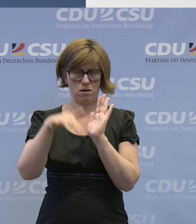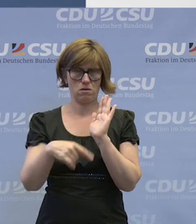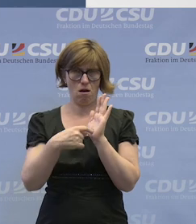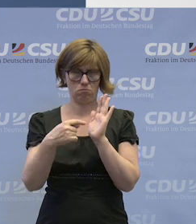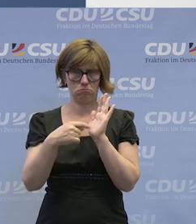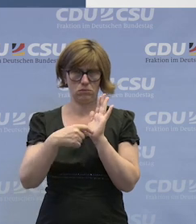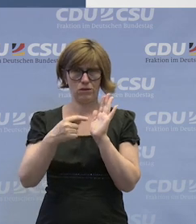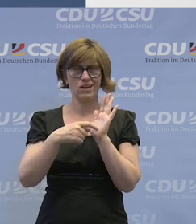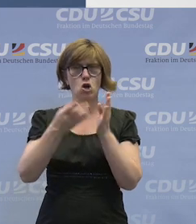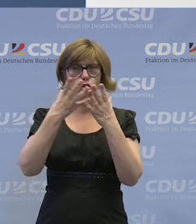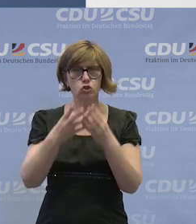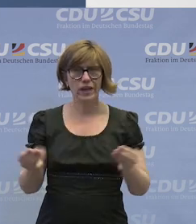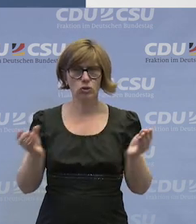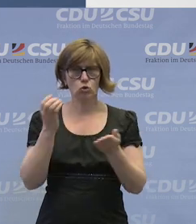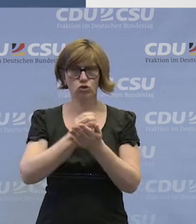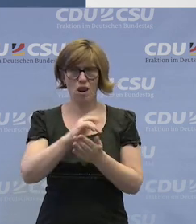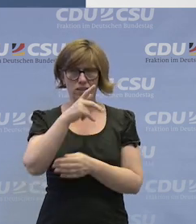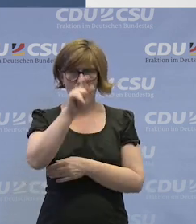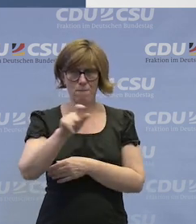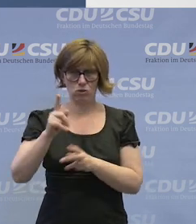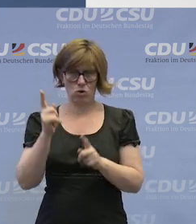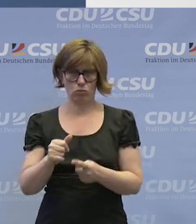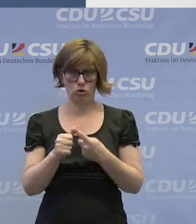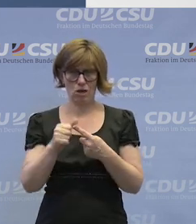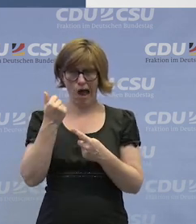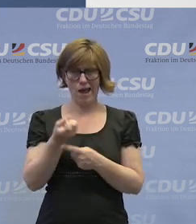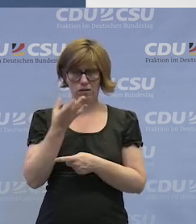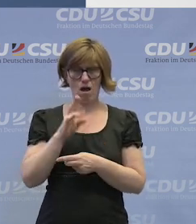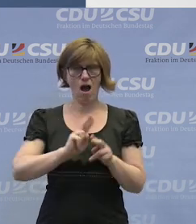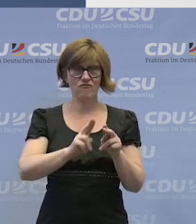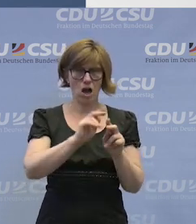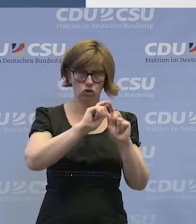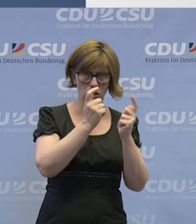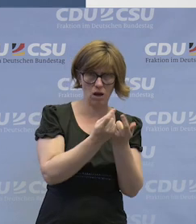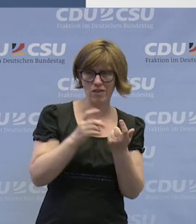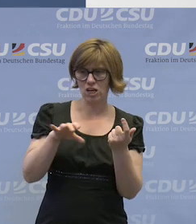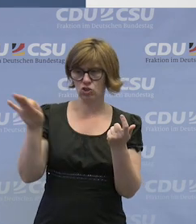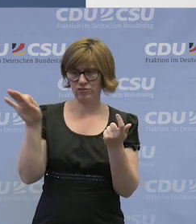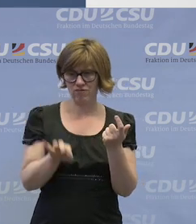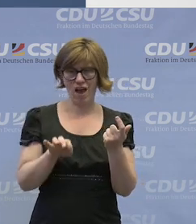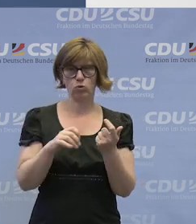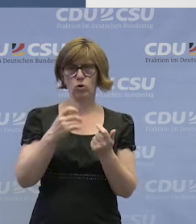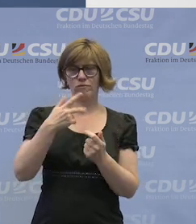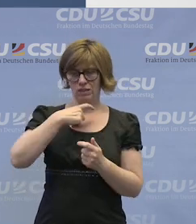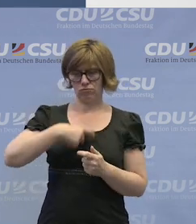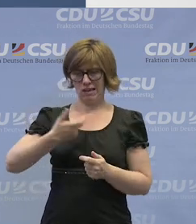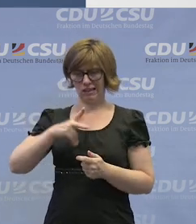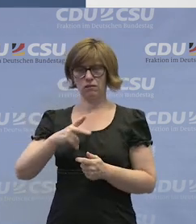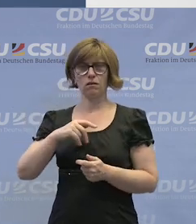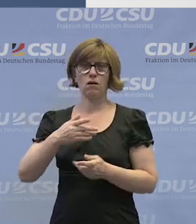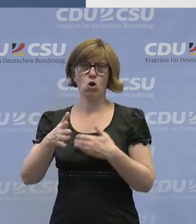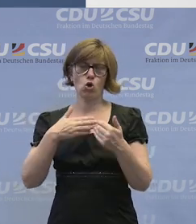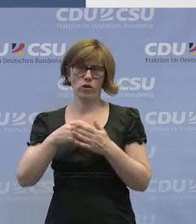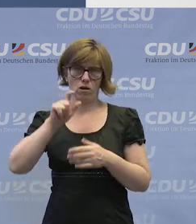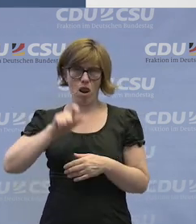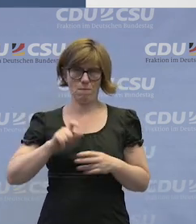Diese Schlichtungsstelle muss aus drei Personen bestehen. Einer natürlich Werkstattrat, einer Geschäftsleitung und dann noch eine neutrale. dritte